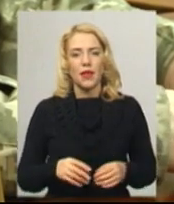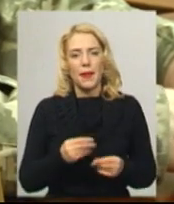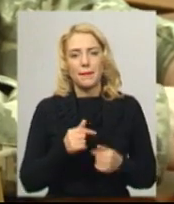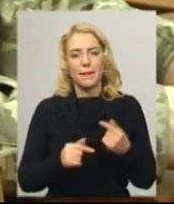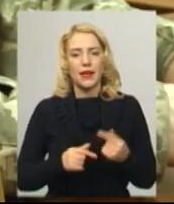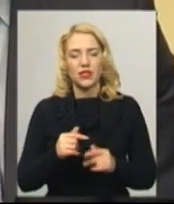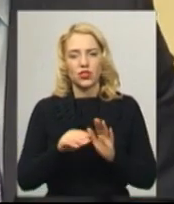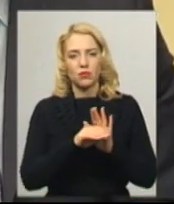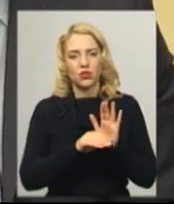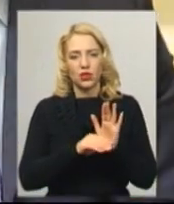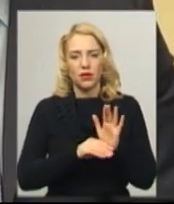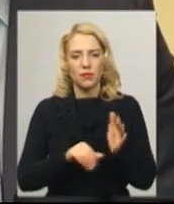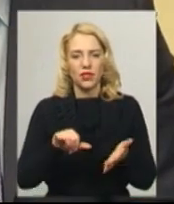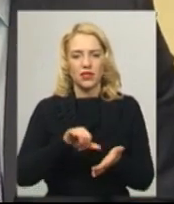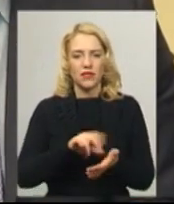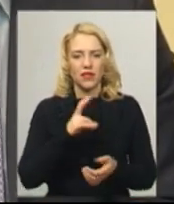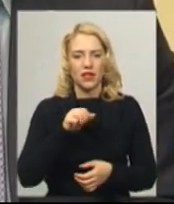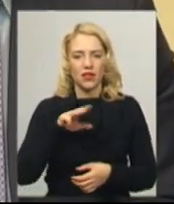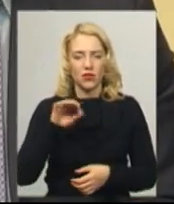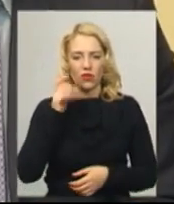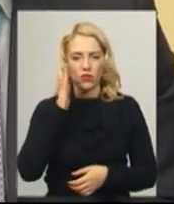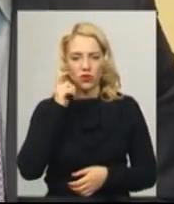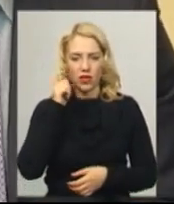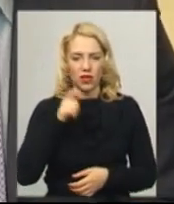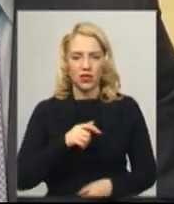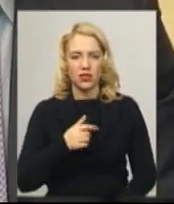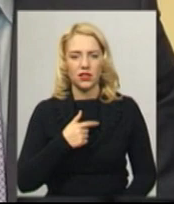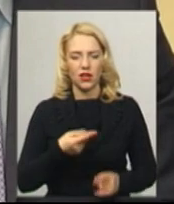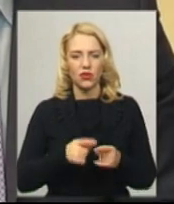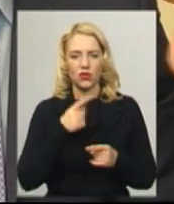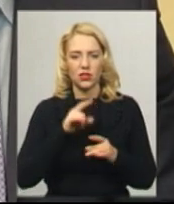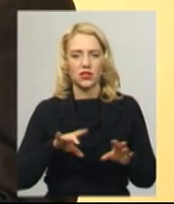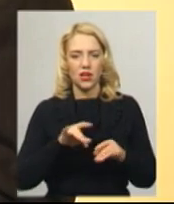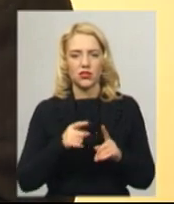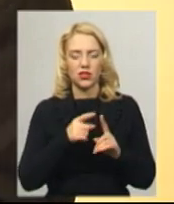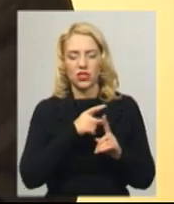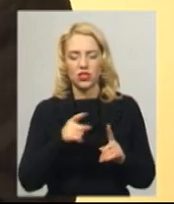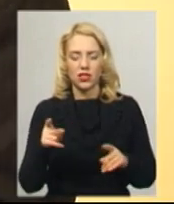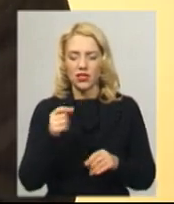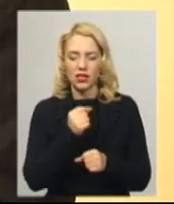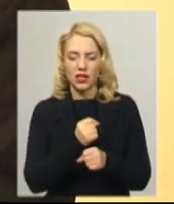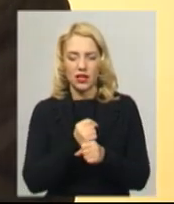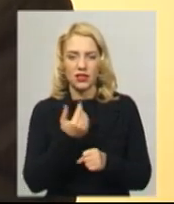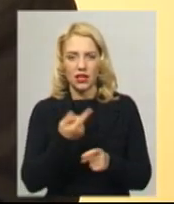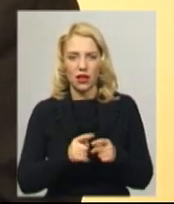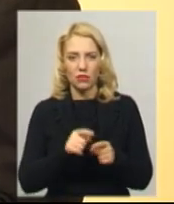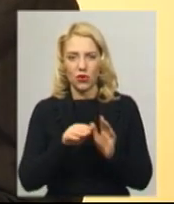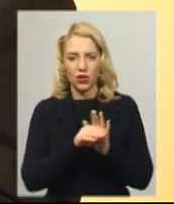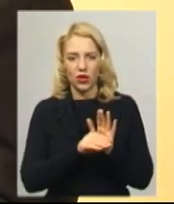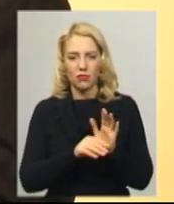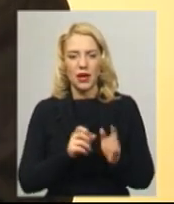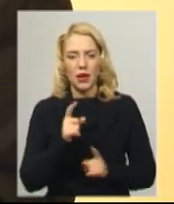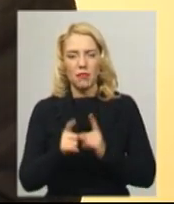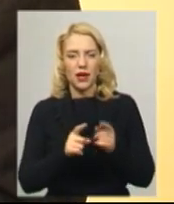представник НАТО в Україні Крістофер Штаут каже, за час дії програми з 1999 року перепідготовку в